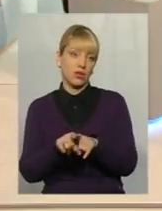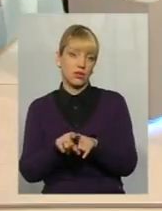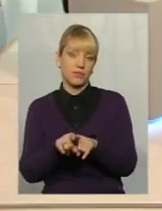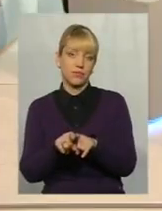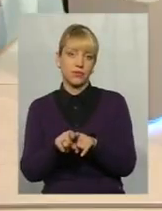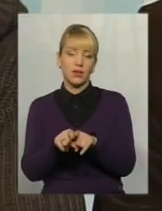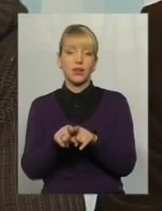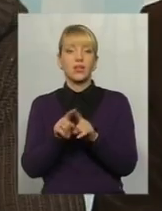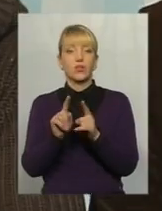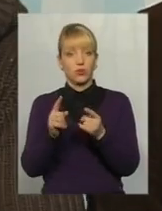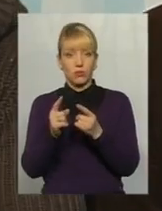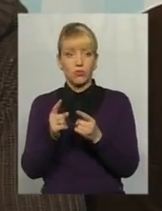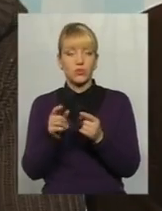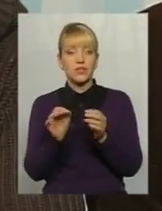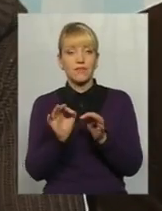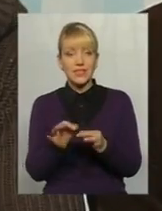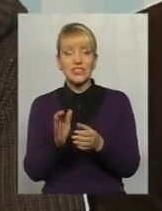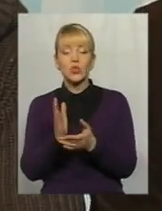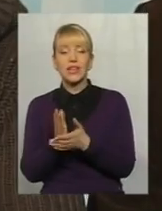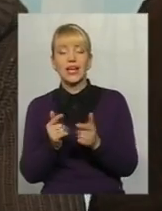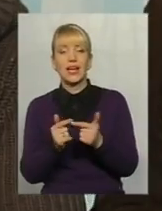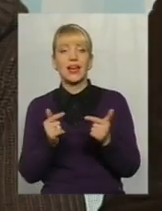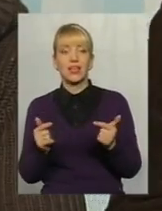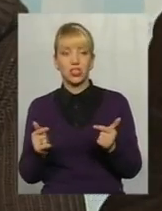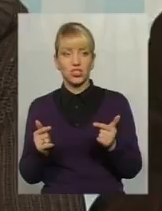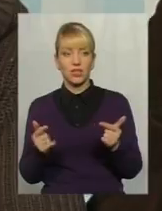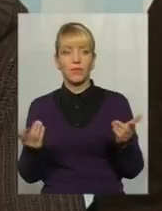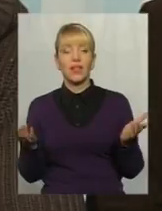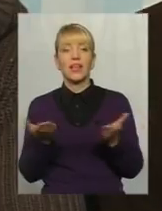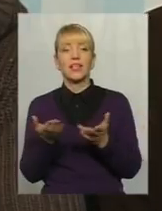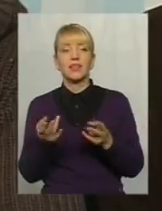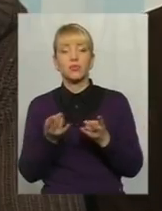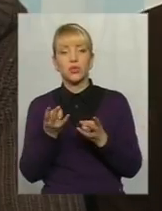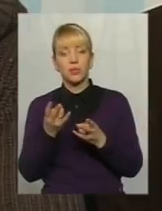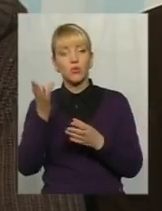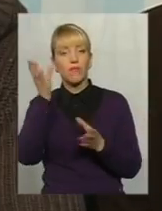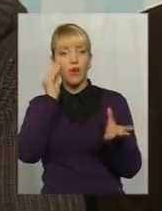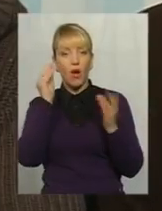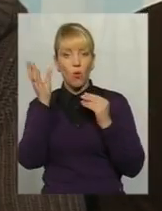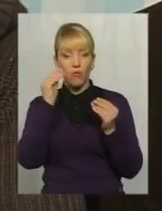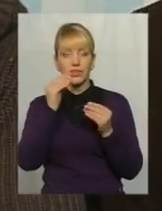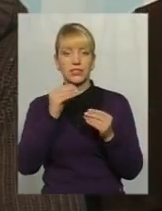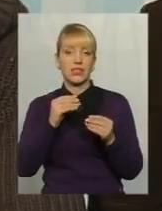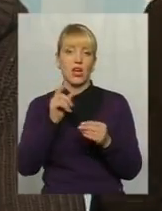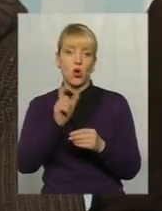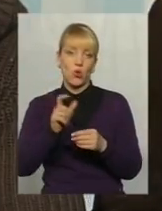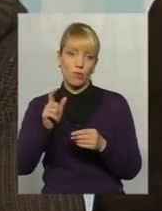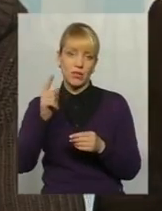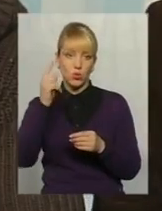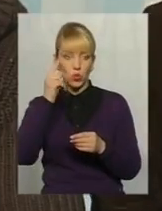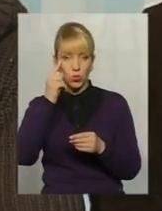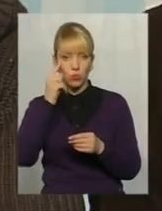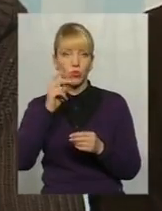Тому, звісно ж, є речі, які потрібно враховувати громадську думку, так як